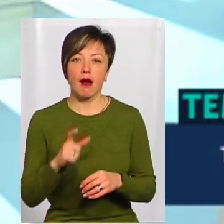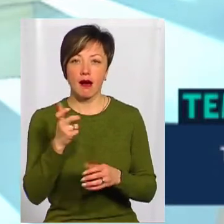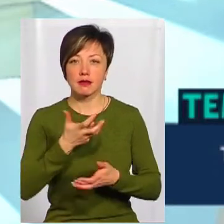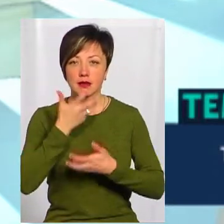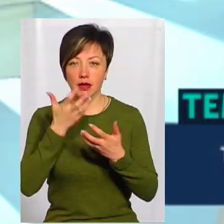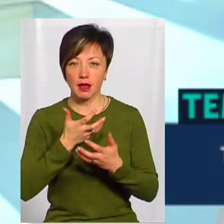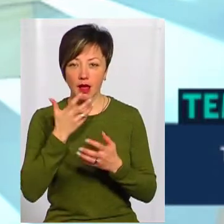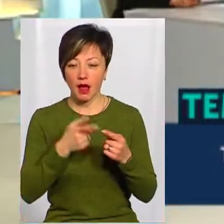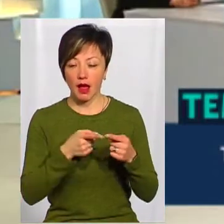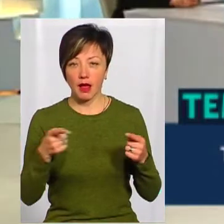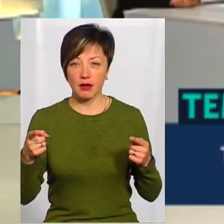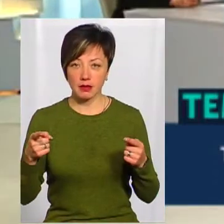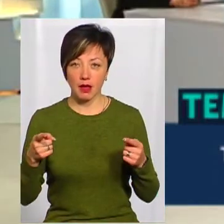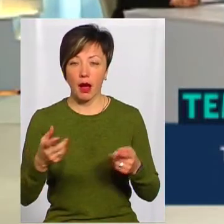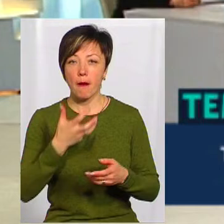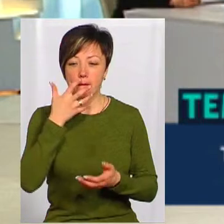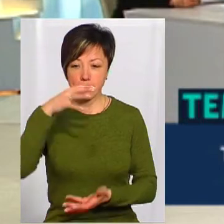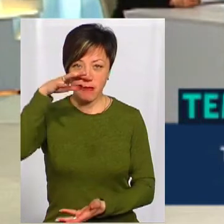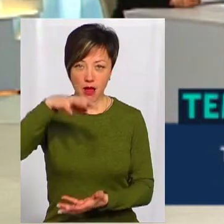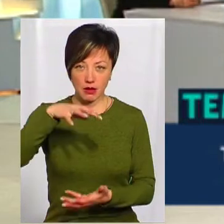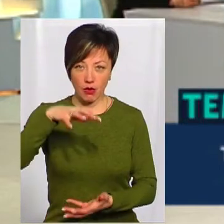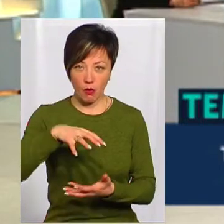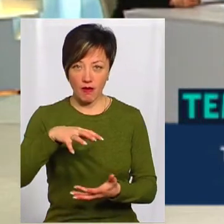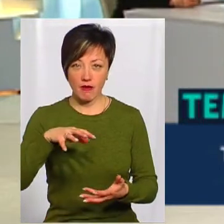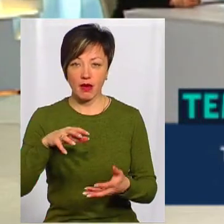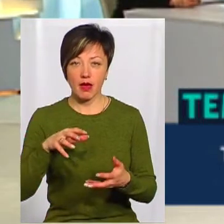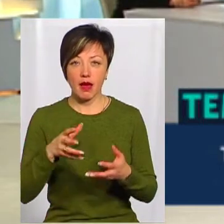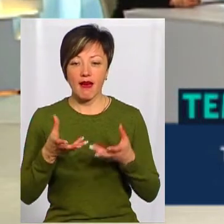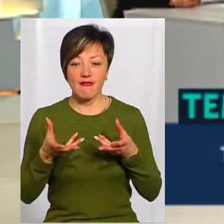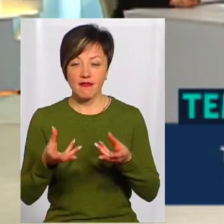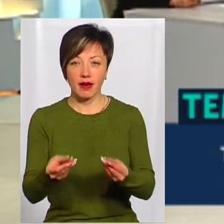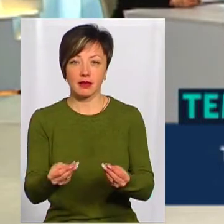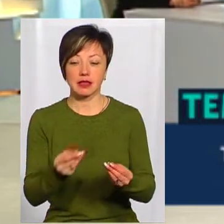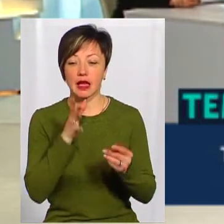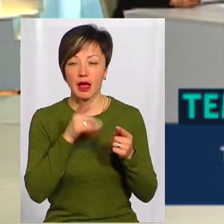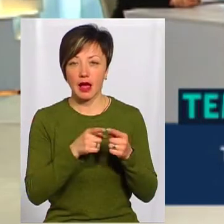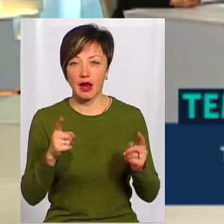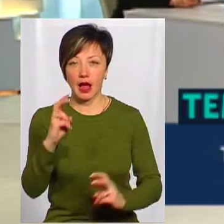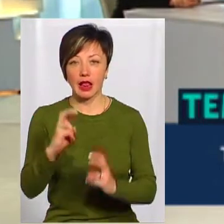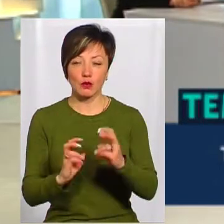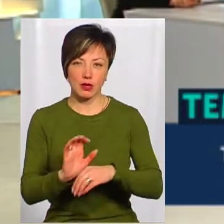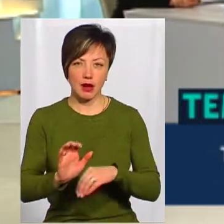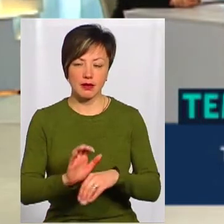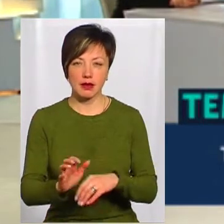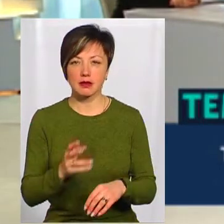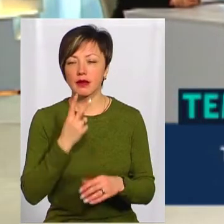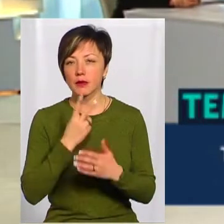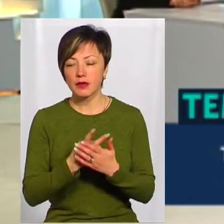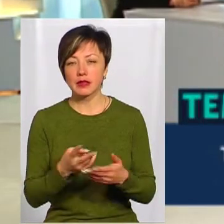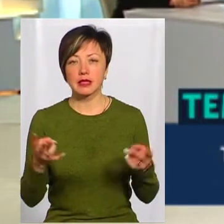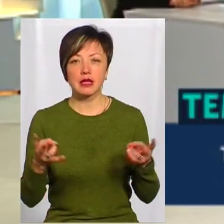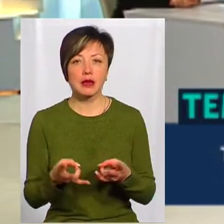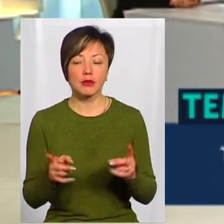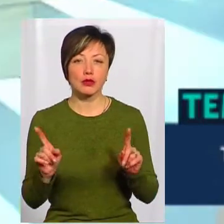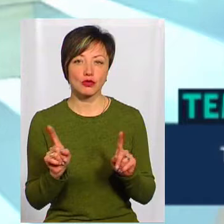Пішла ера індустріалізації. Парниковий ефект. Так, пішла ера індустріалізації. Тобто, треба, от дивіться, щоб